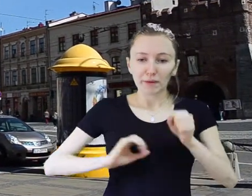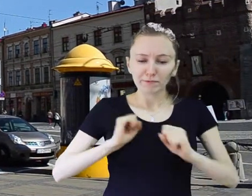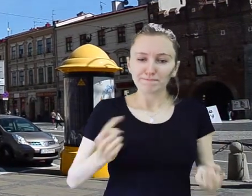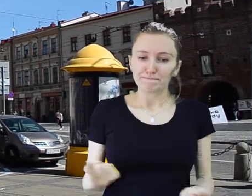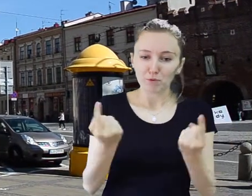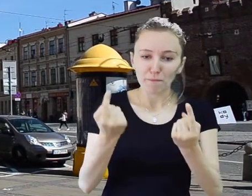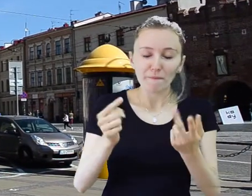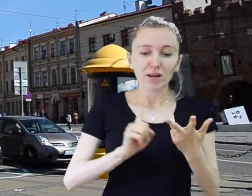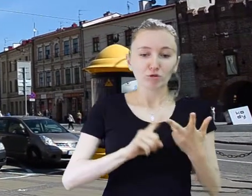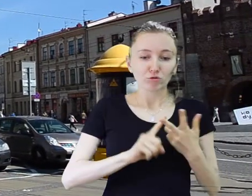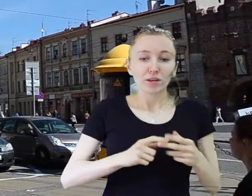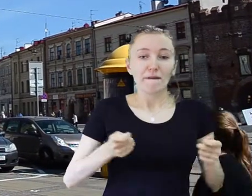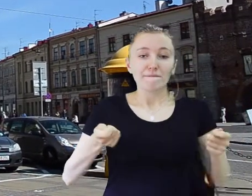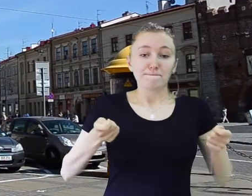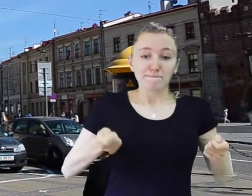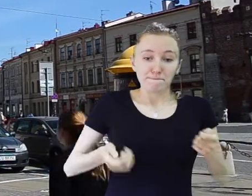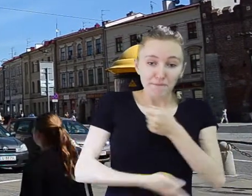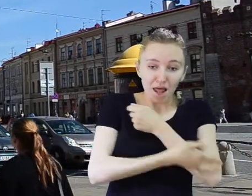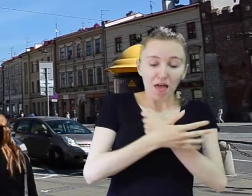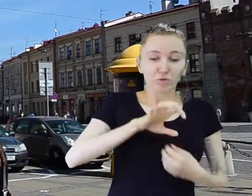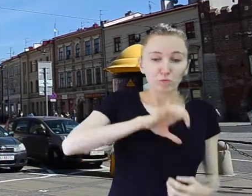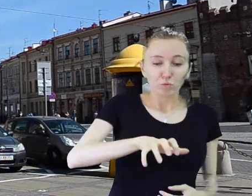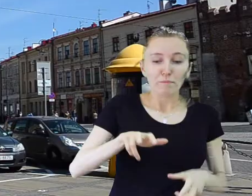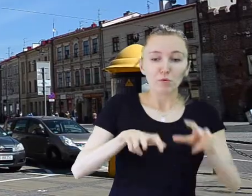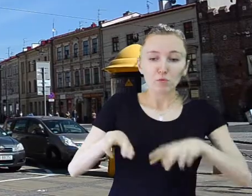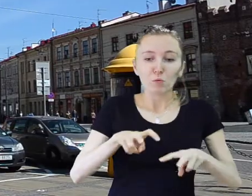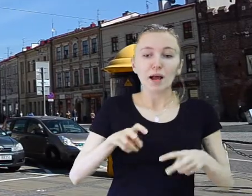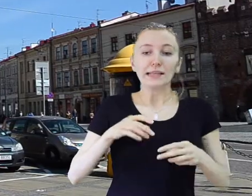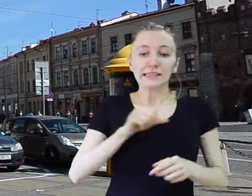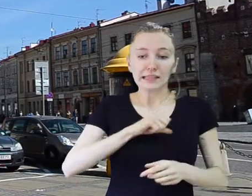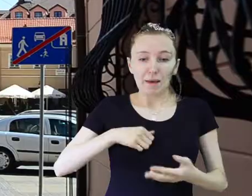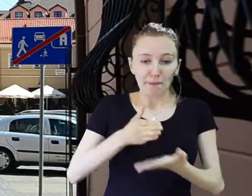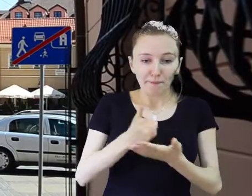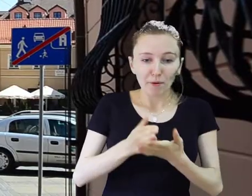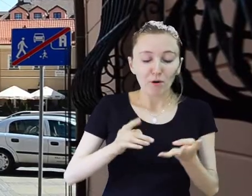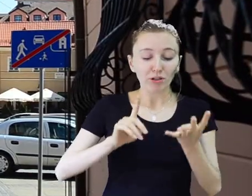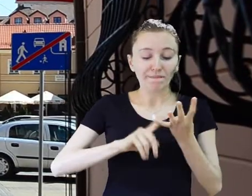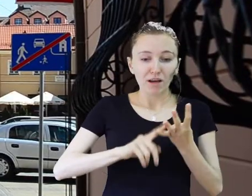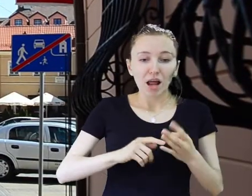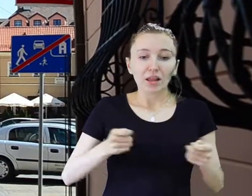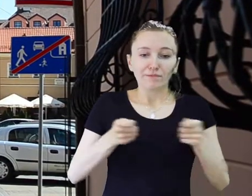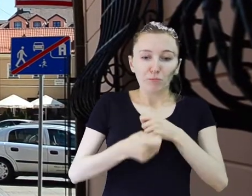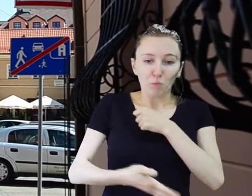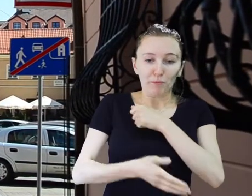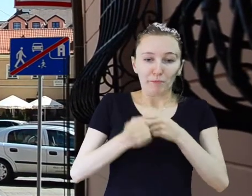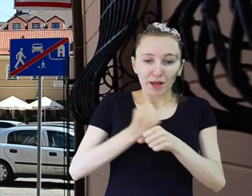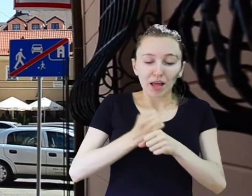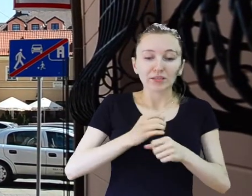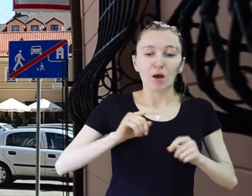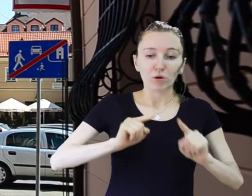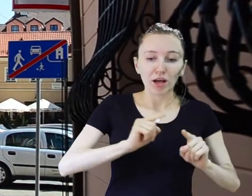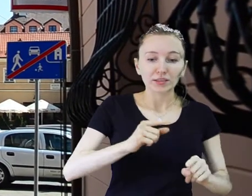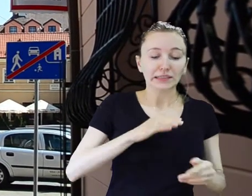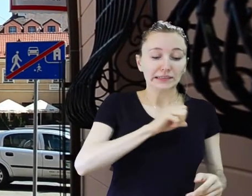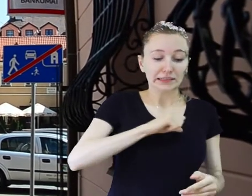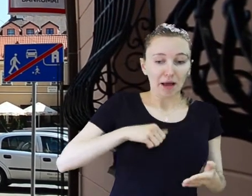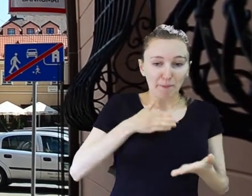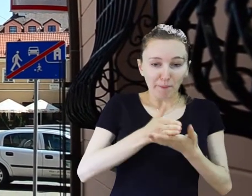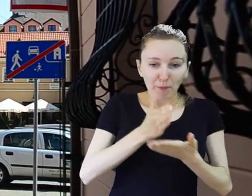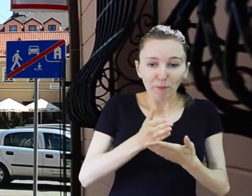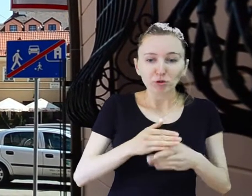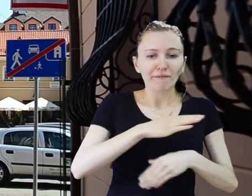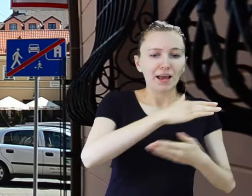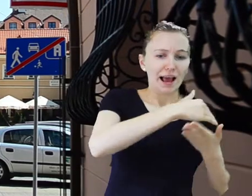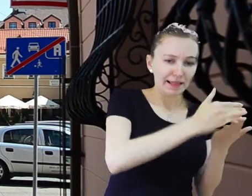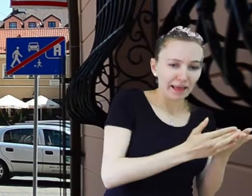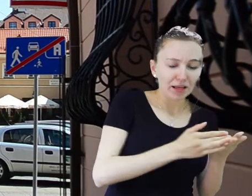osób niepełnosprawnych, wspieranie ruchu samopomocowego, upowszechnianie współpracy pomiędzy organizacjami samopomocowymi,